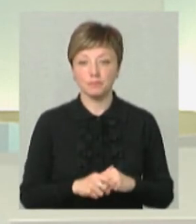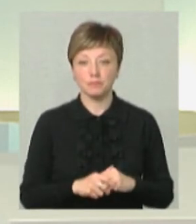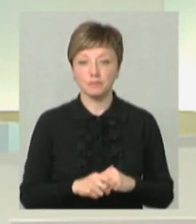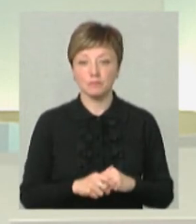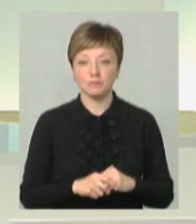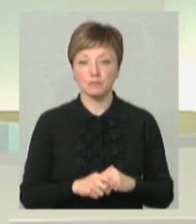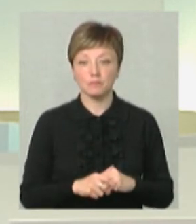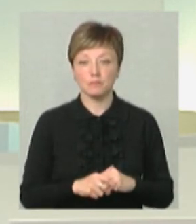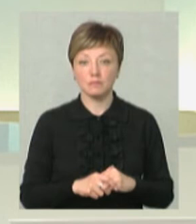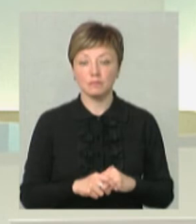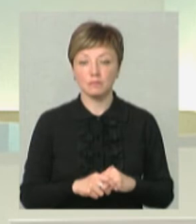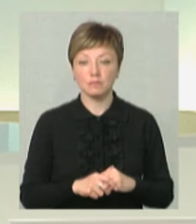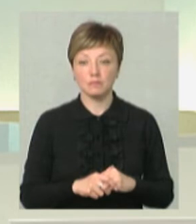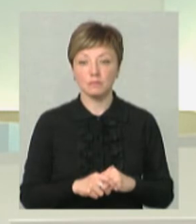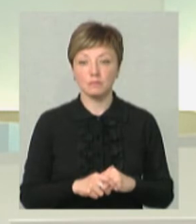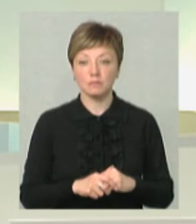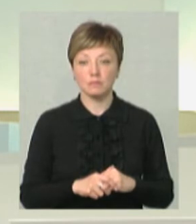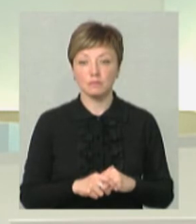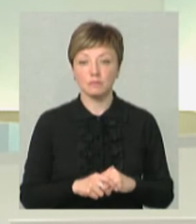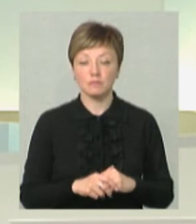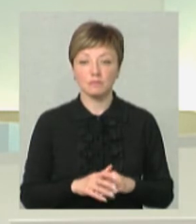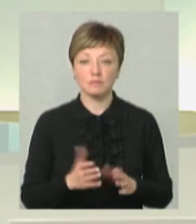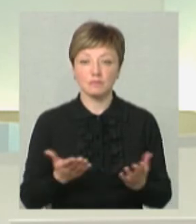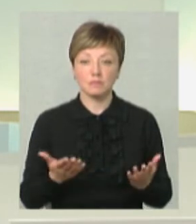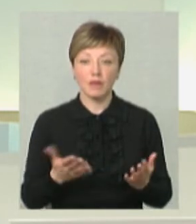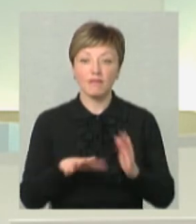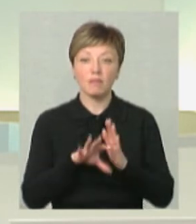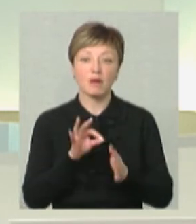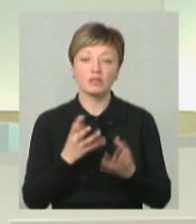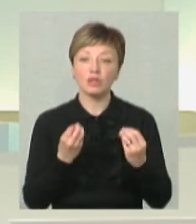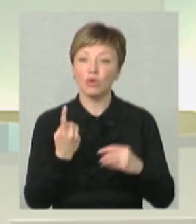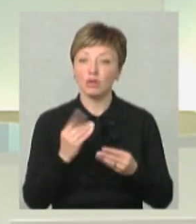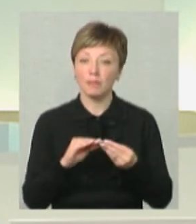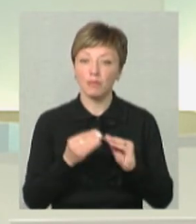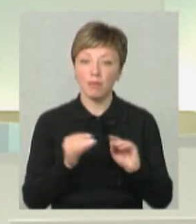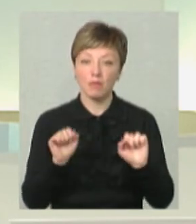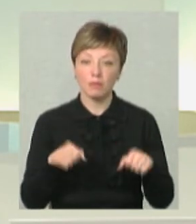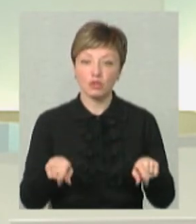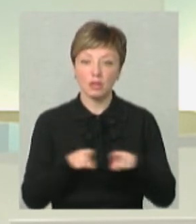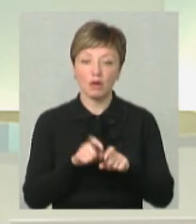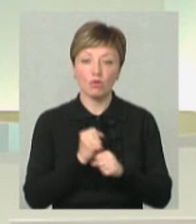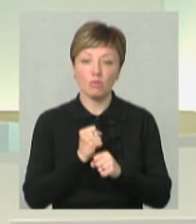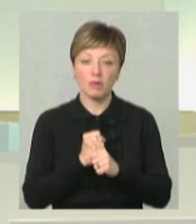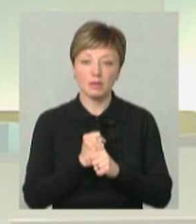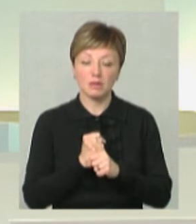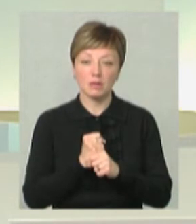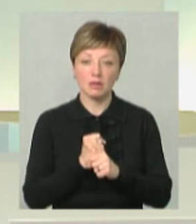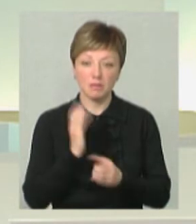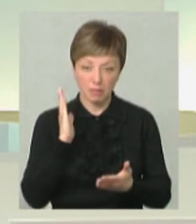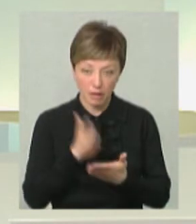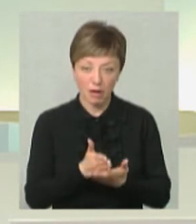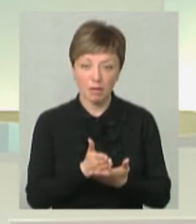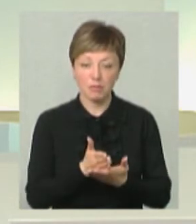десятки років. Вибирати… Ну, тут є ще одна проблема. Можна це так робити, скажімо, в лоб,